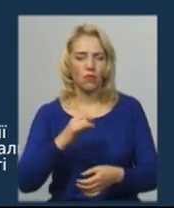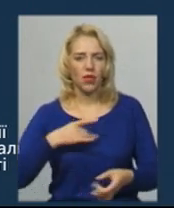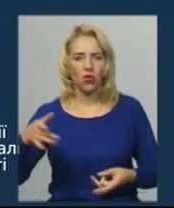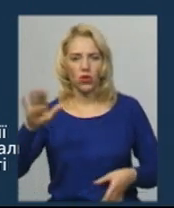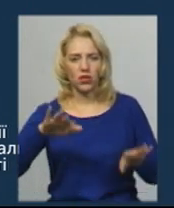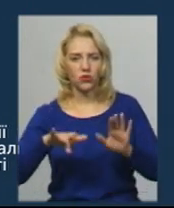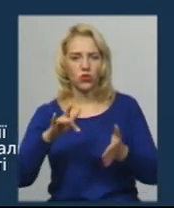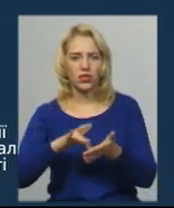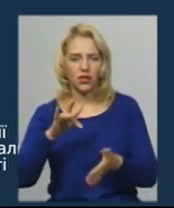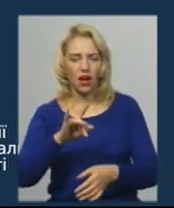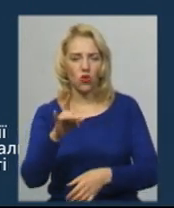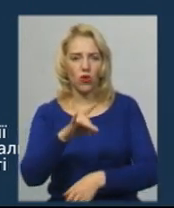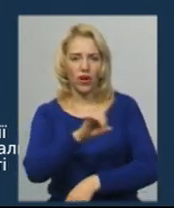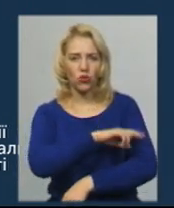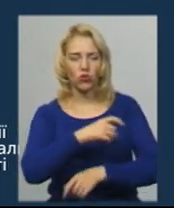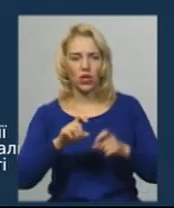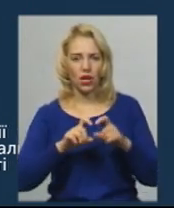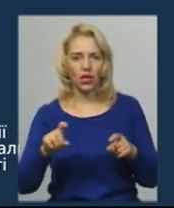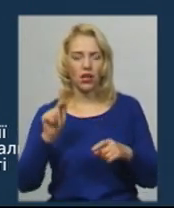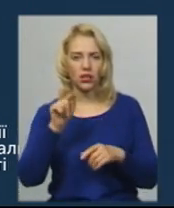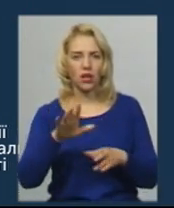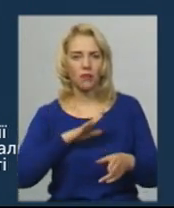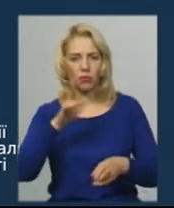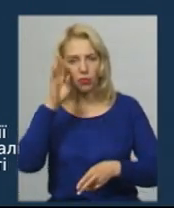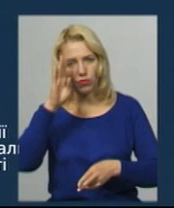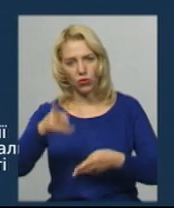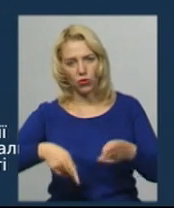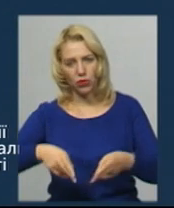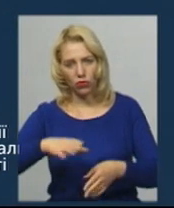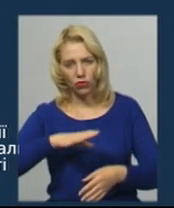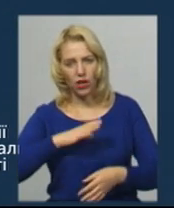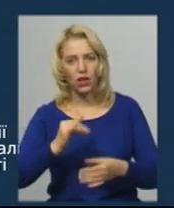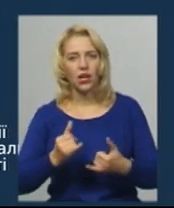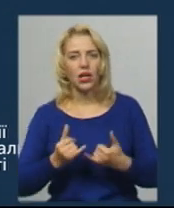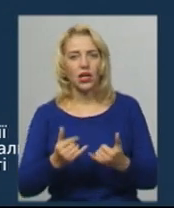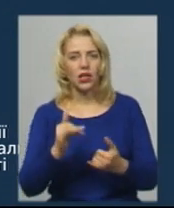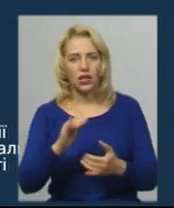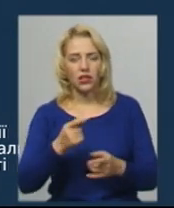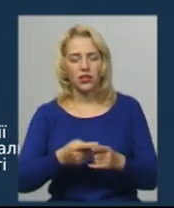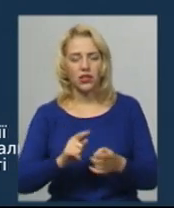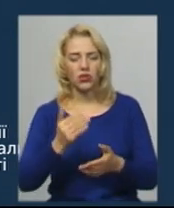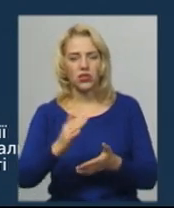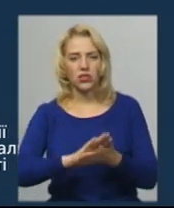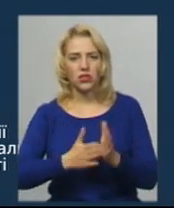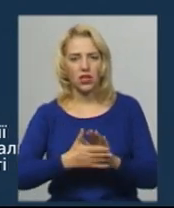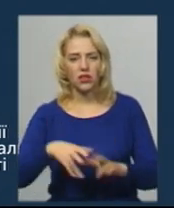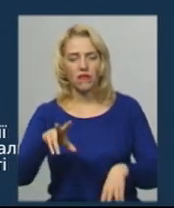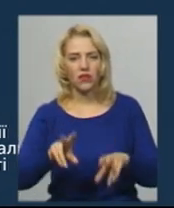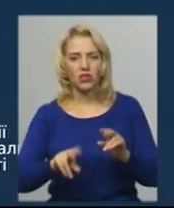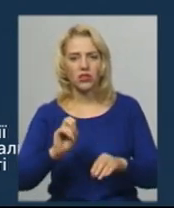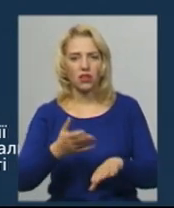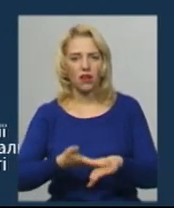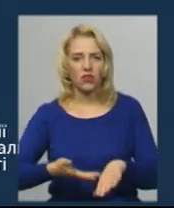центральної районної лікарні. Там, власне, його прооперували і наразі лікарі оцінюють стан молодого чоловіка як